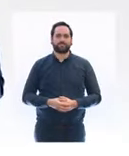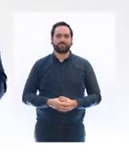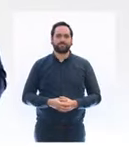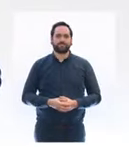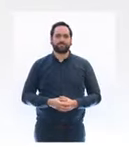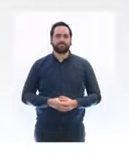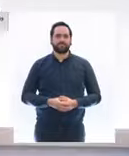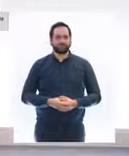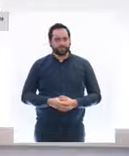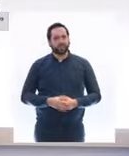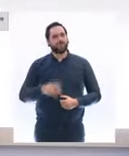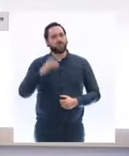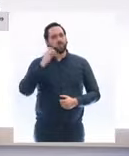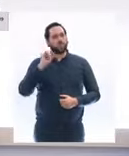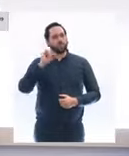Monsieur le Premier ministre,